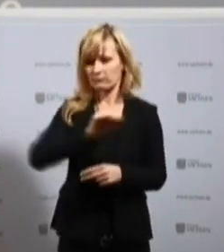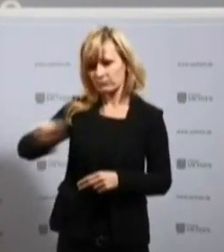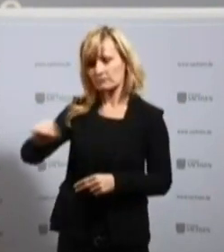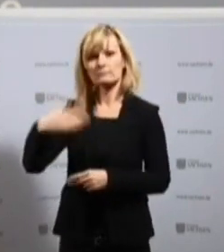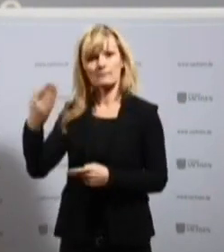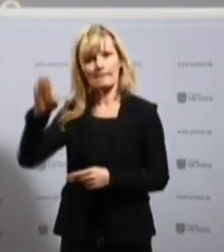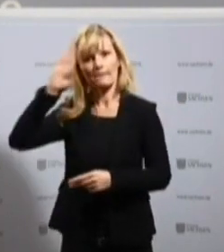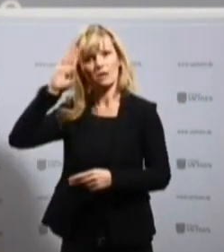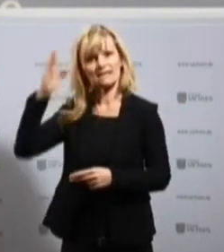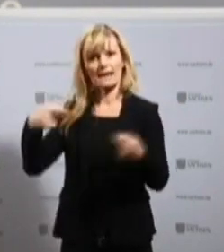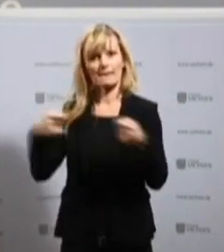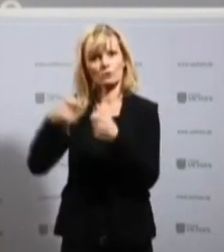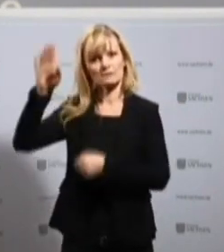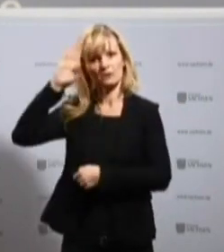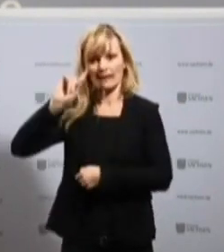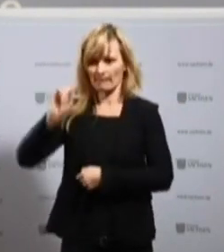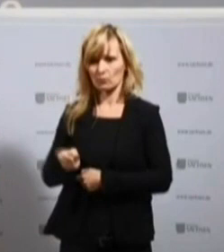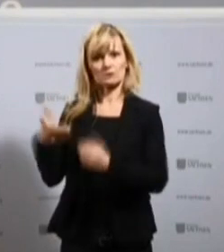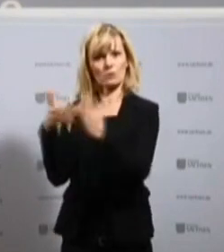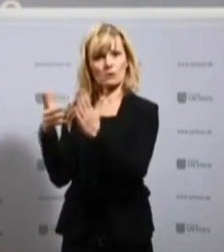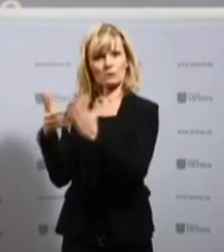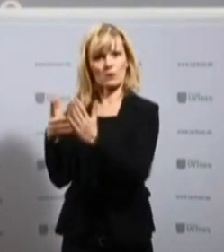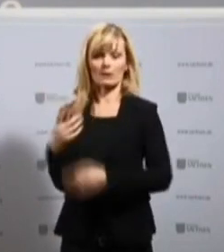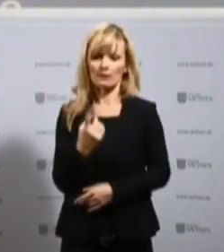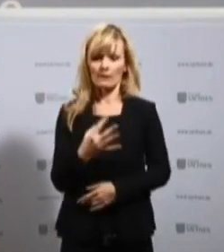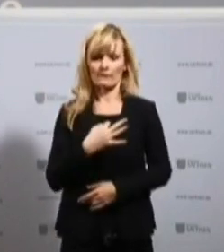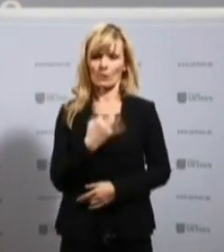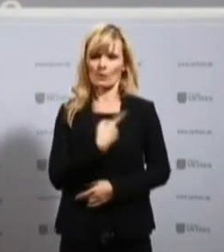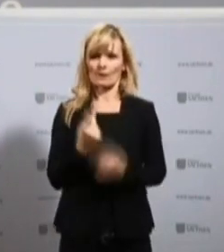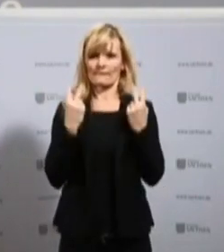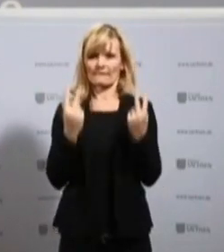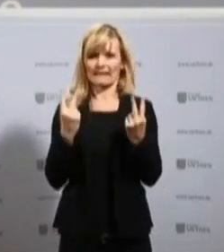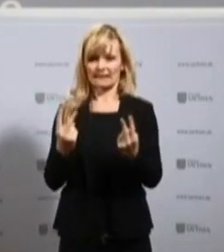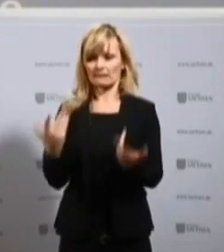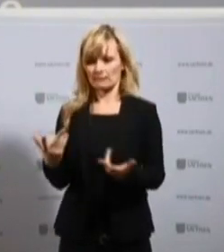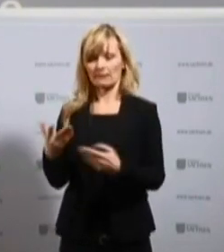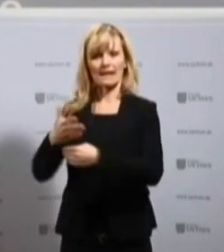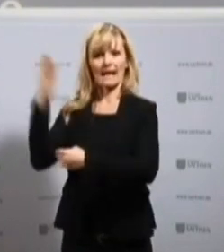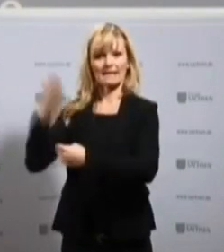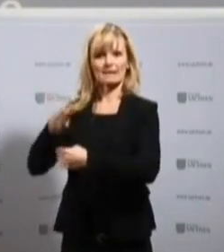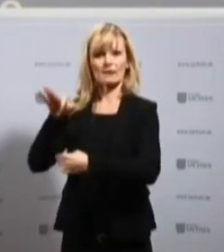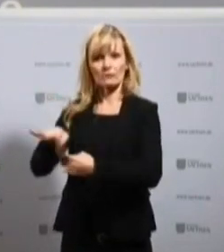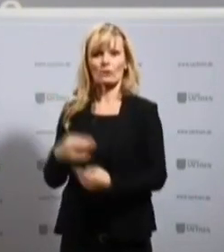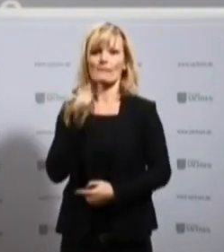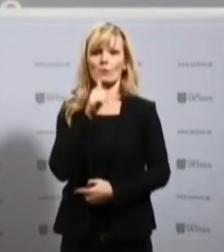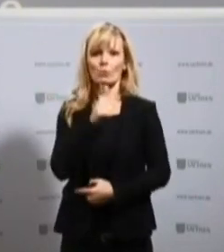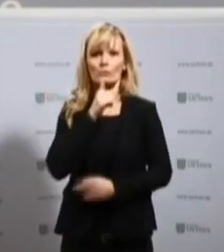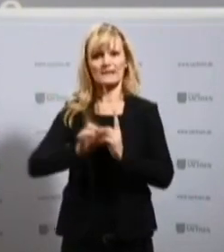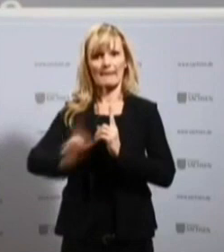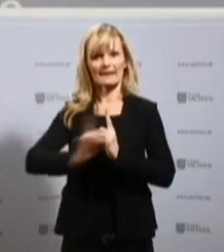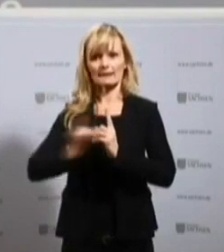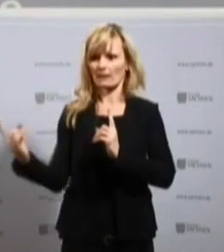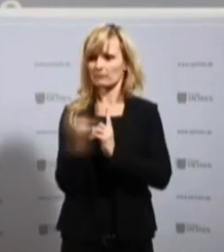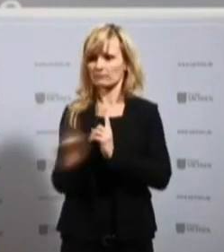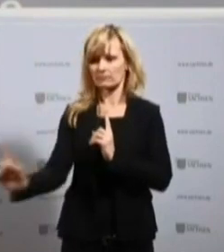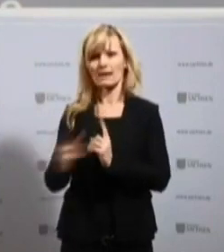Dabei legen wir Wert darauf, dass die Grenze für Berufspendler offen bleibt, auch